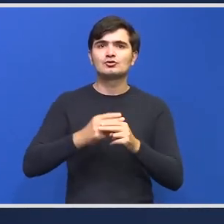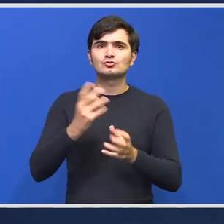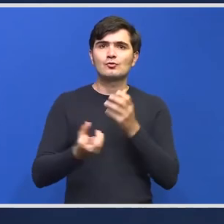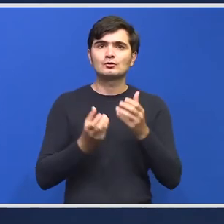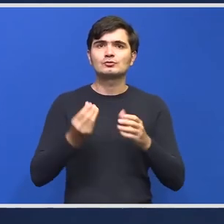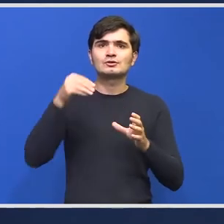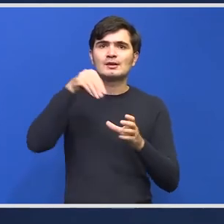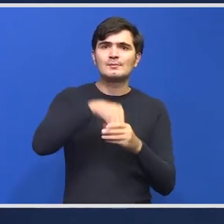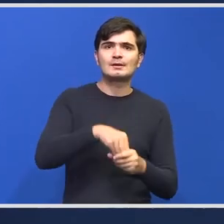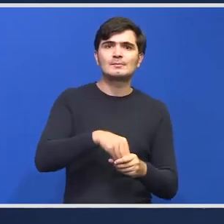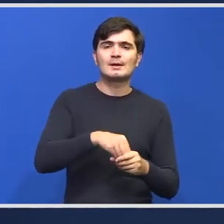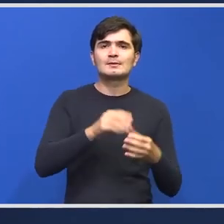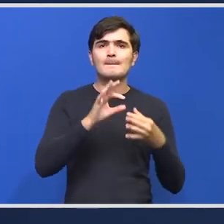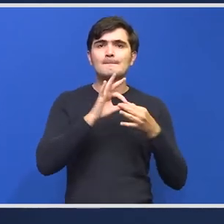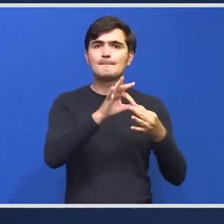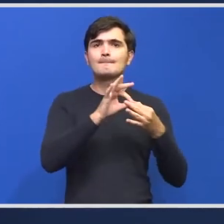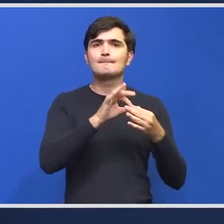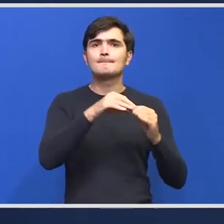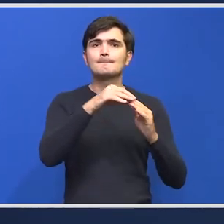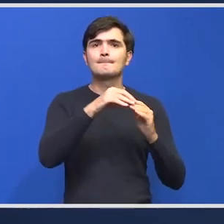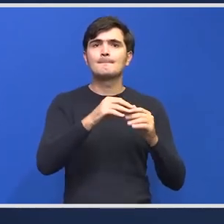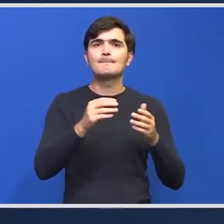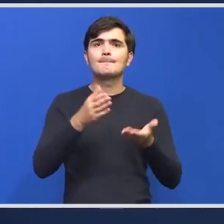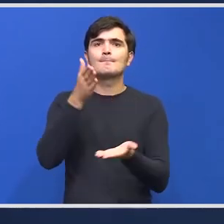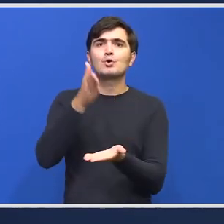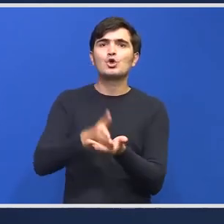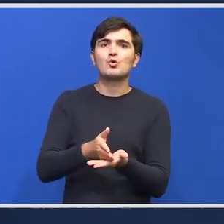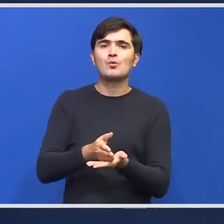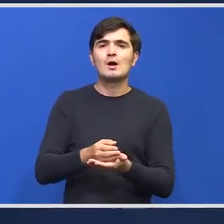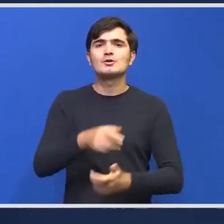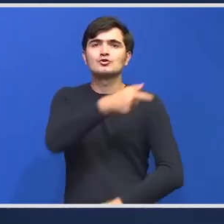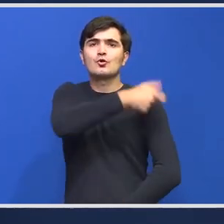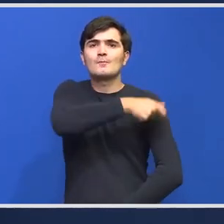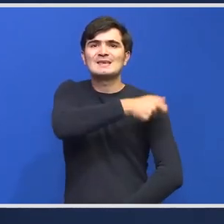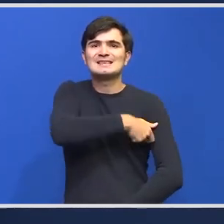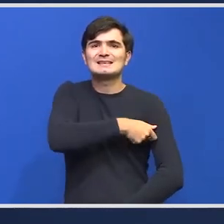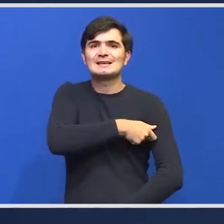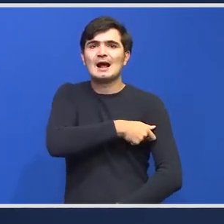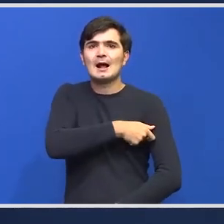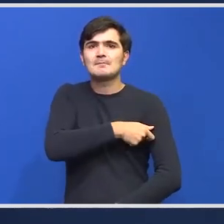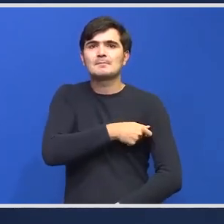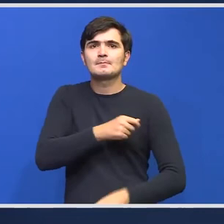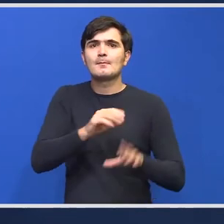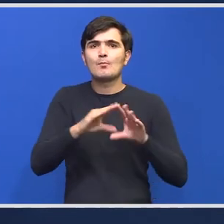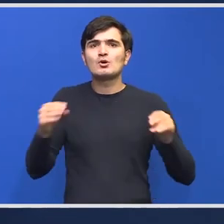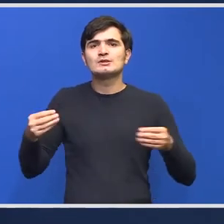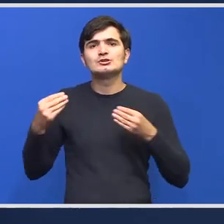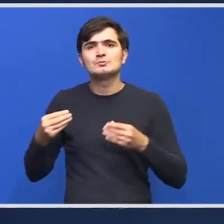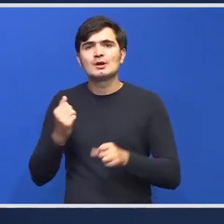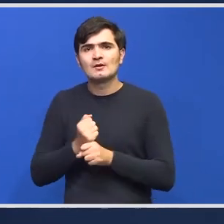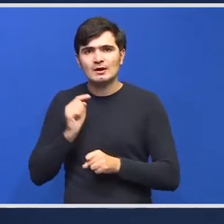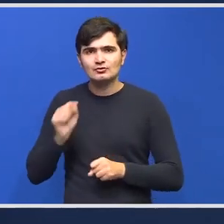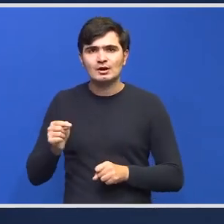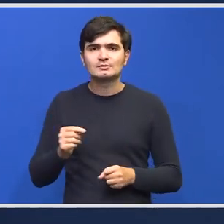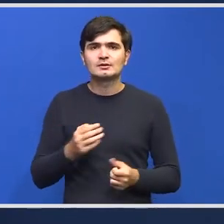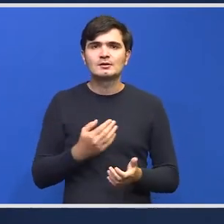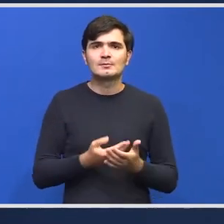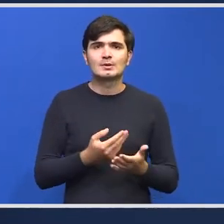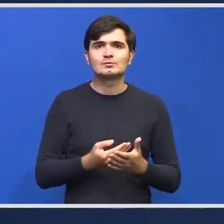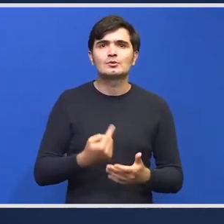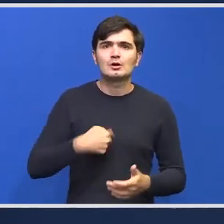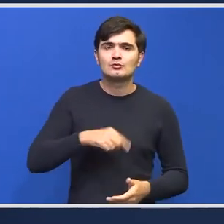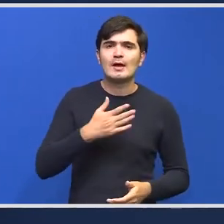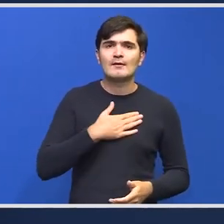protocolelor Comisia Multidisciplinară de Arsură face acest lucru în paralel pentru că avem totuși 300 de paturi